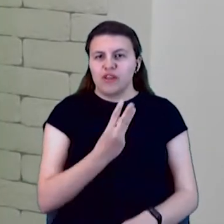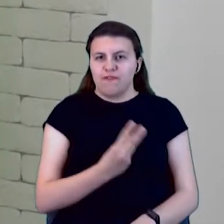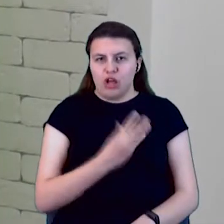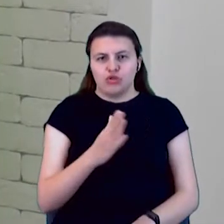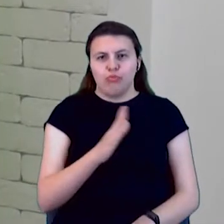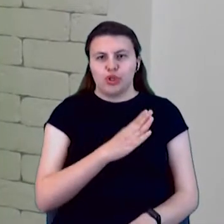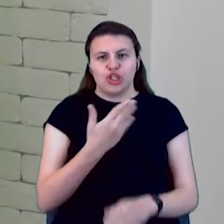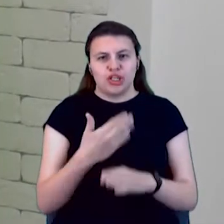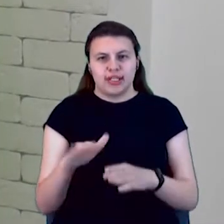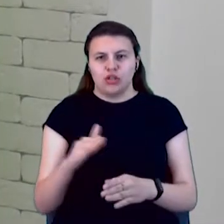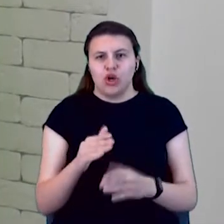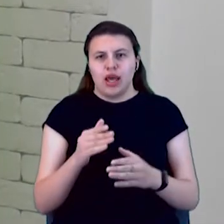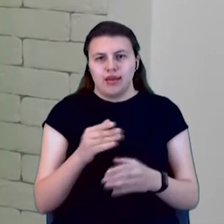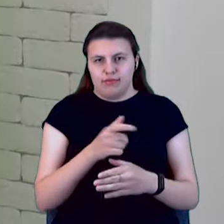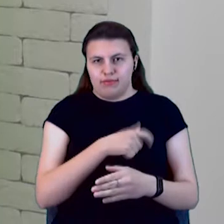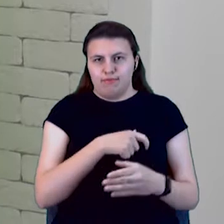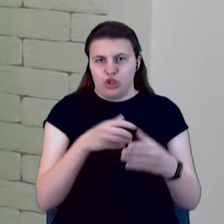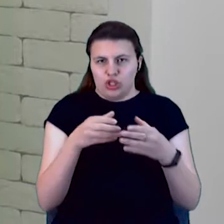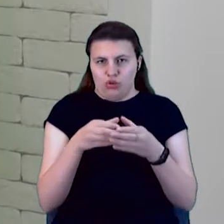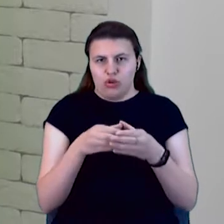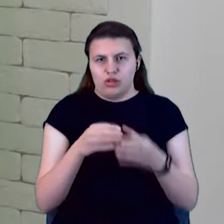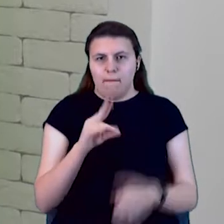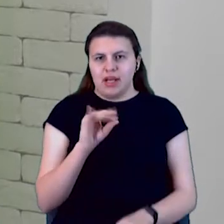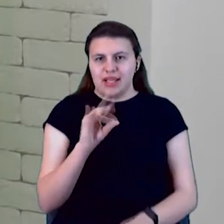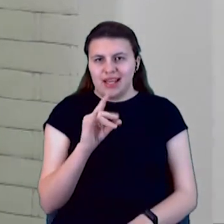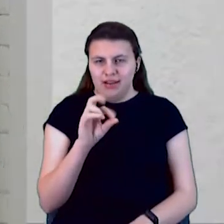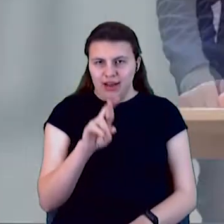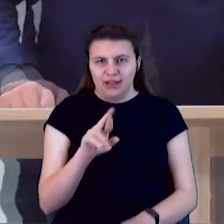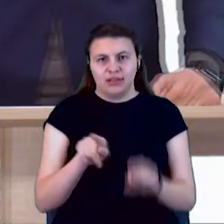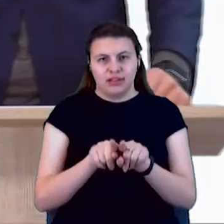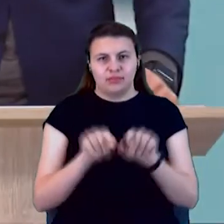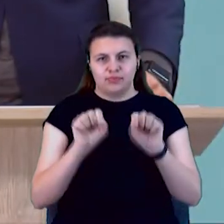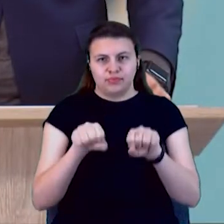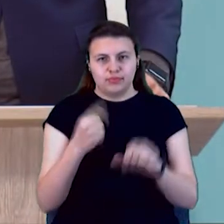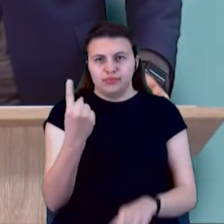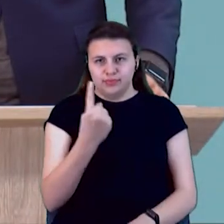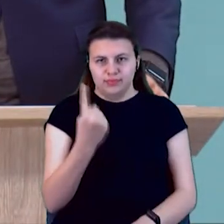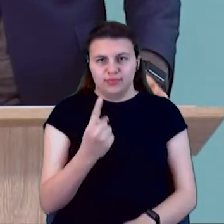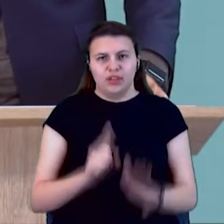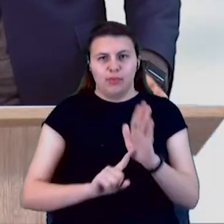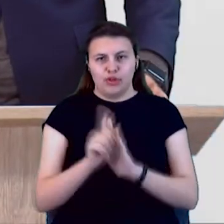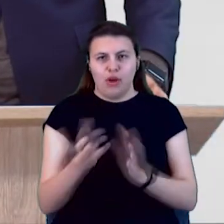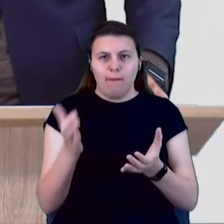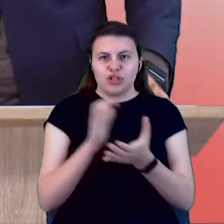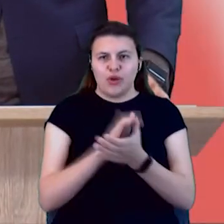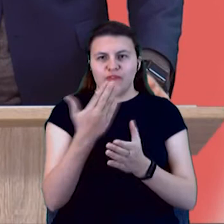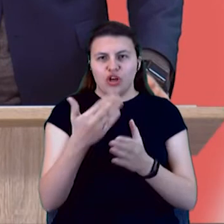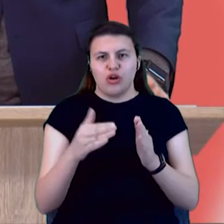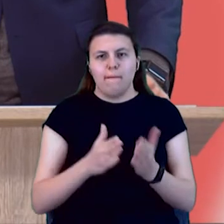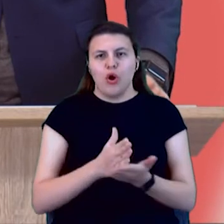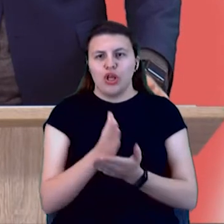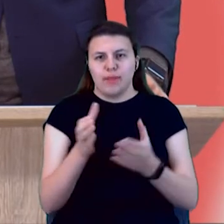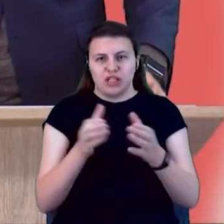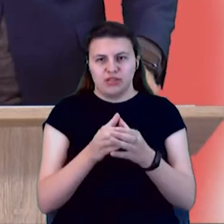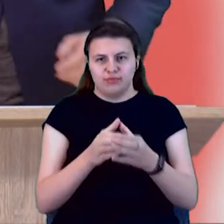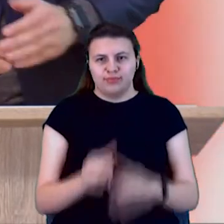депутатського корпусу. Пане Ілля, вам така можливість випадає першому, однак давайте спочатку познайомимося з вашою політичною партією.